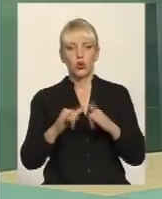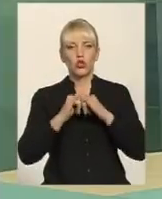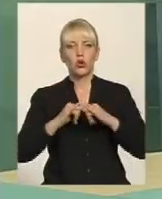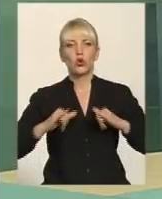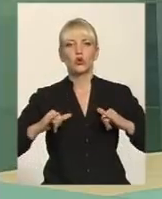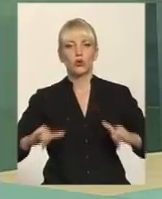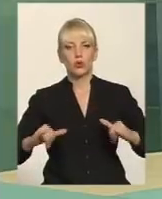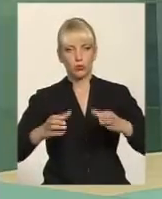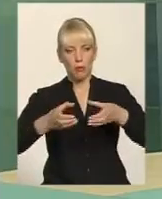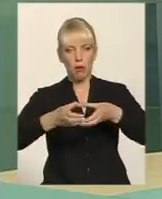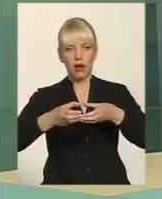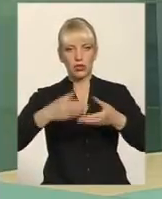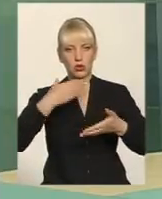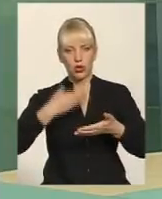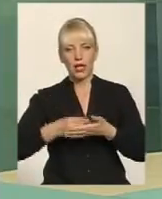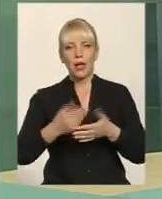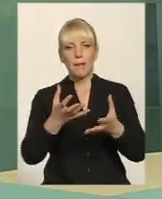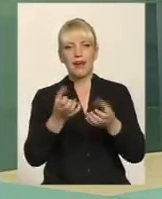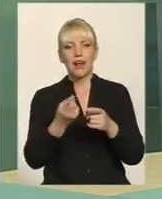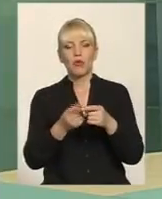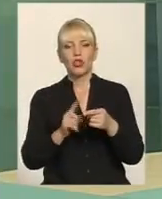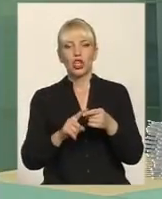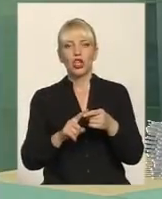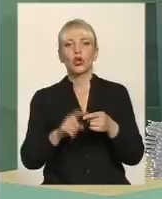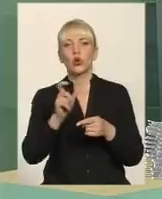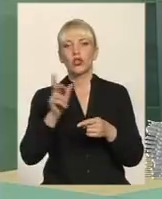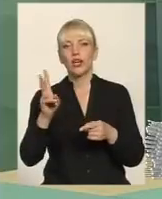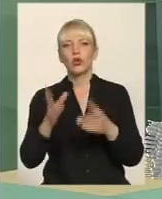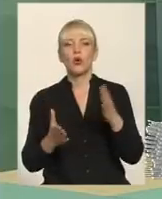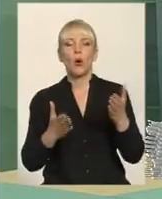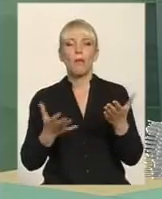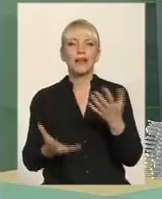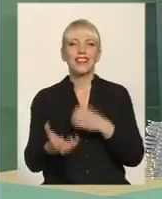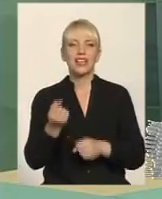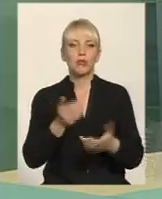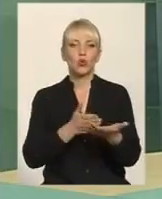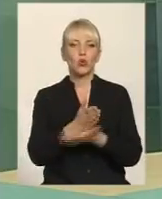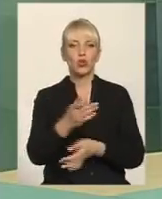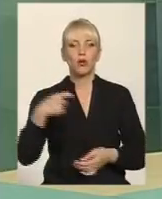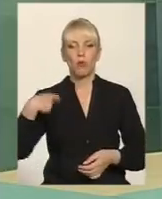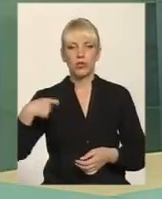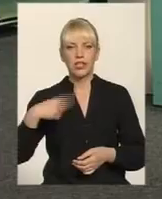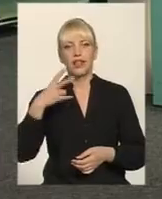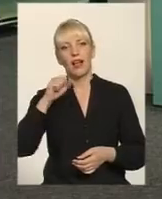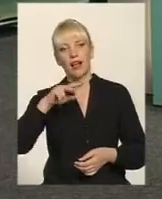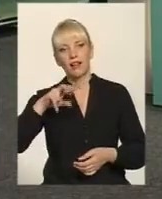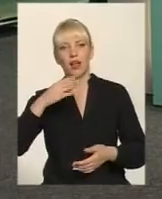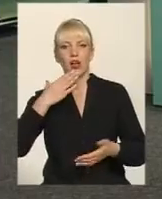її. Беремо тих людей, які підтримують курс, але не хочуть йти в партію, яка сьогодні має назву «Солідарність». Пане Андрій, все-таки від